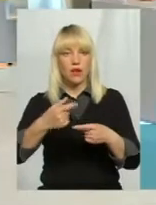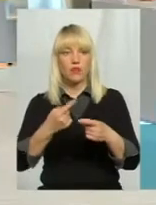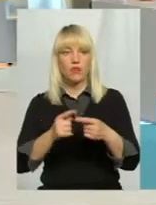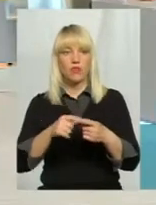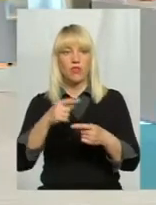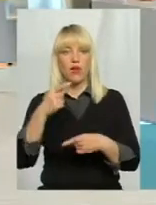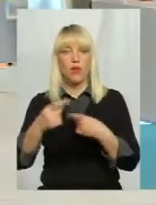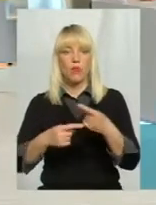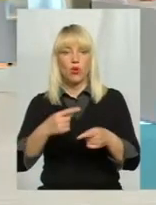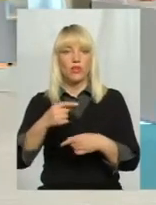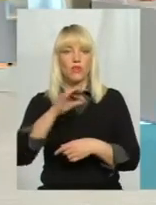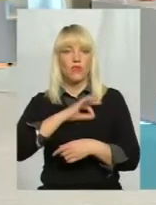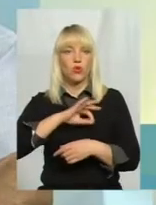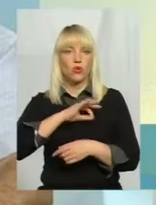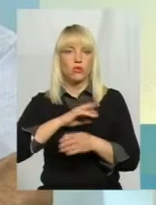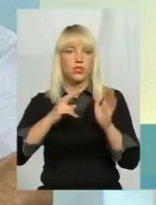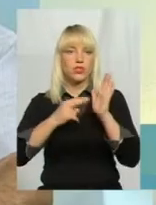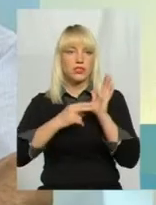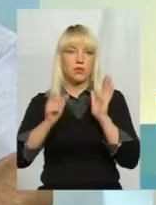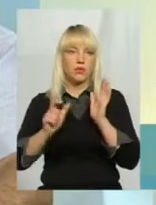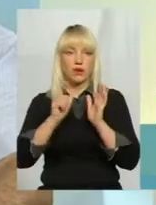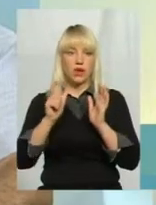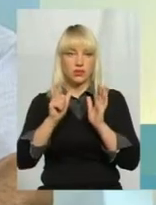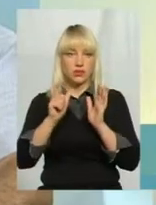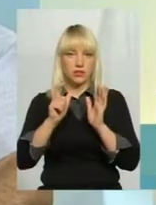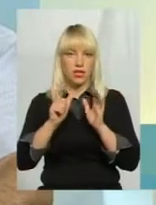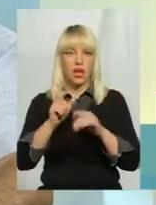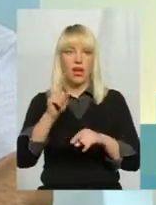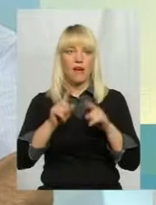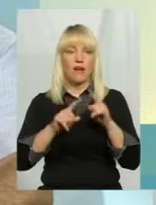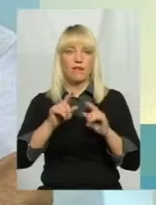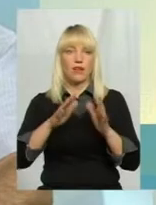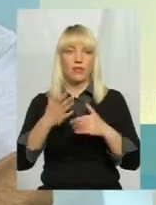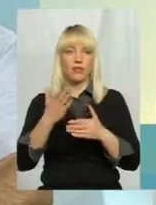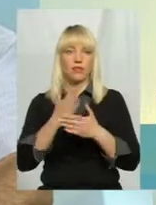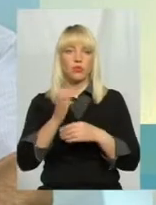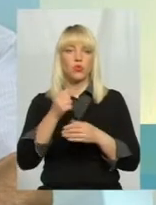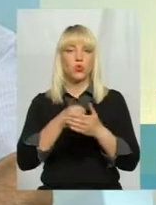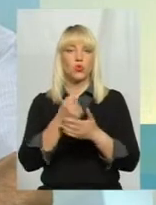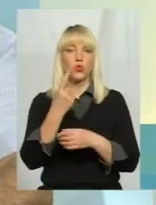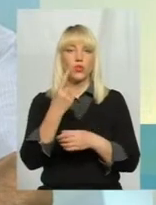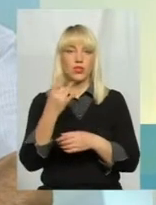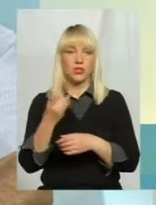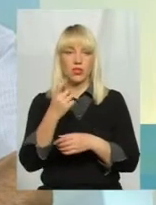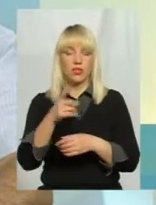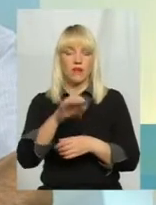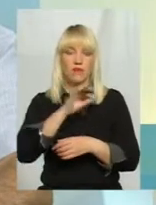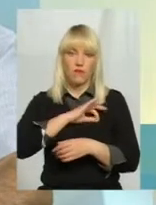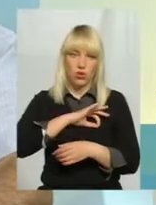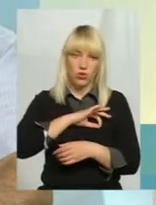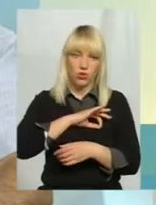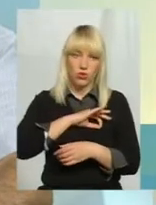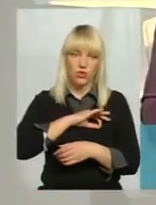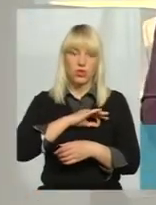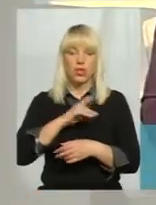використовується, що сім разів. Сім, а то і більше разів, а в деяких випадках до 11 разів, і використали, використали в